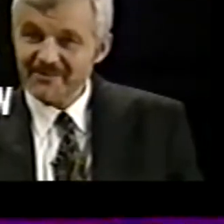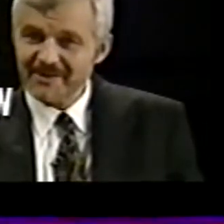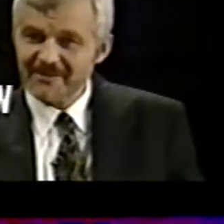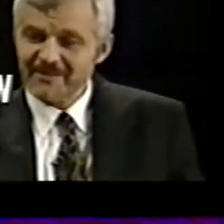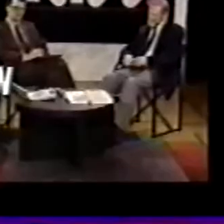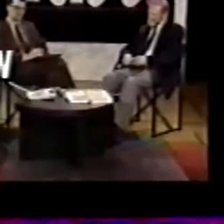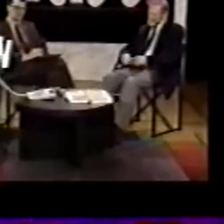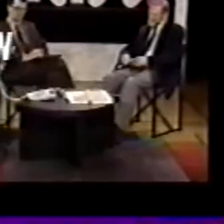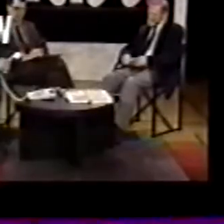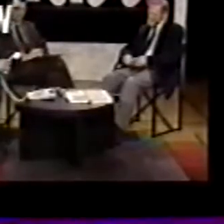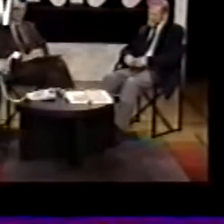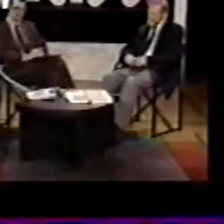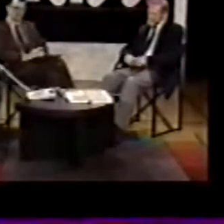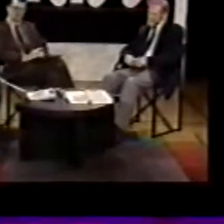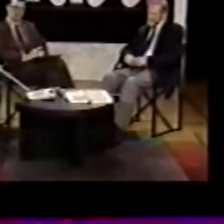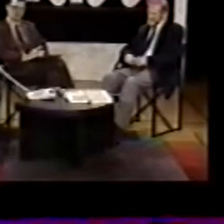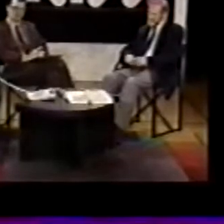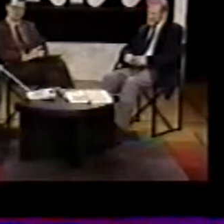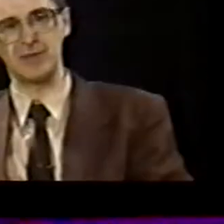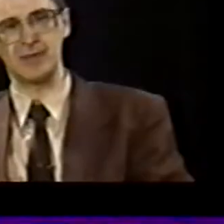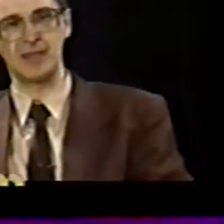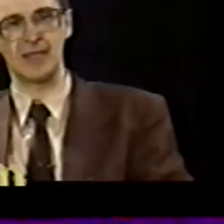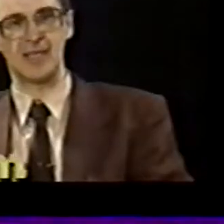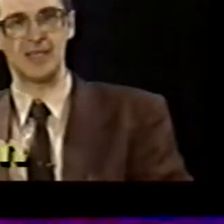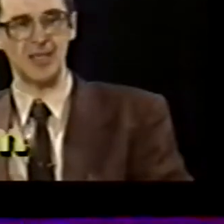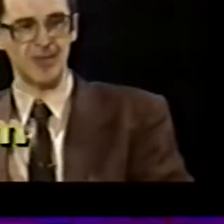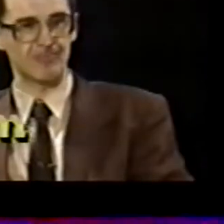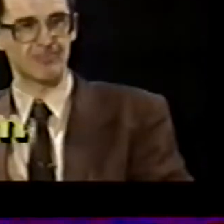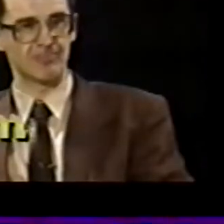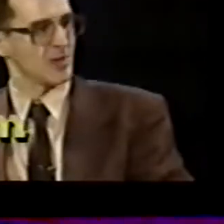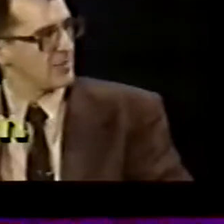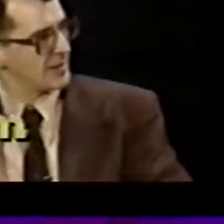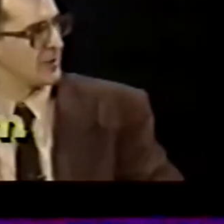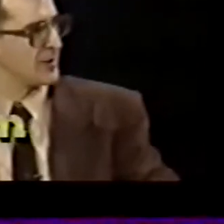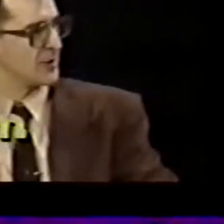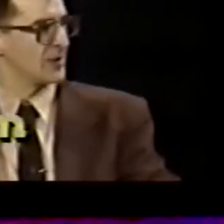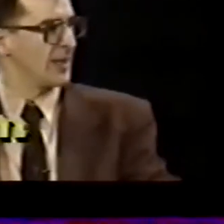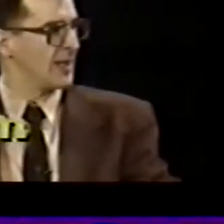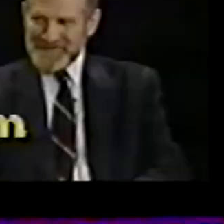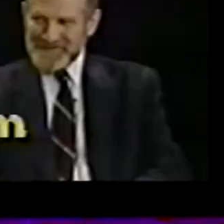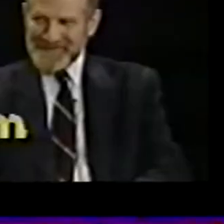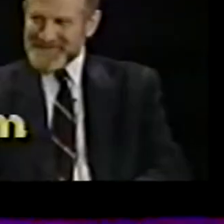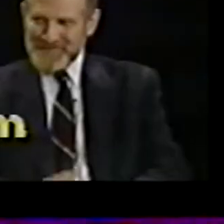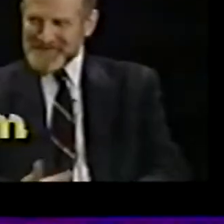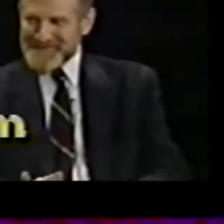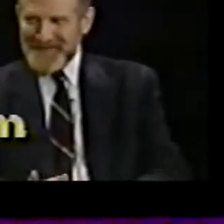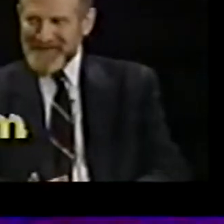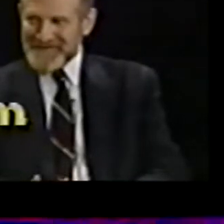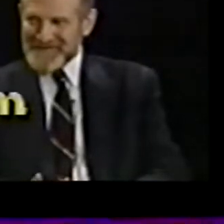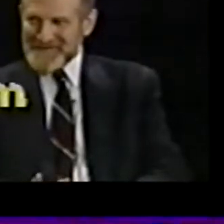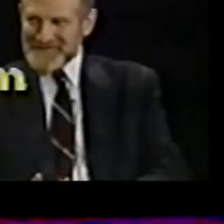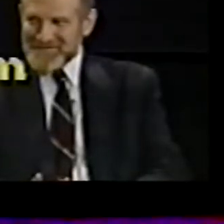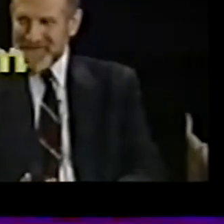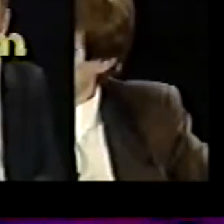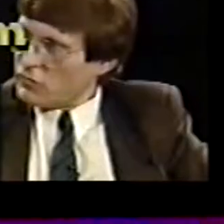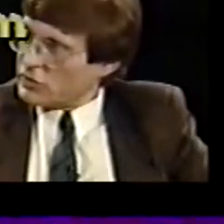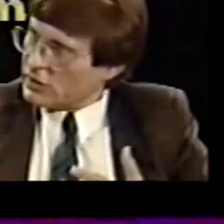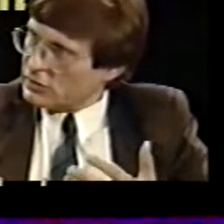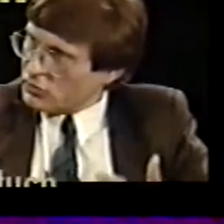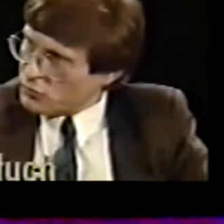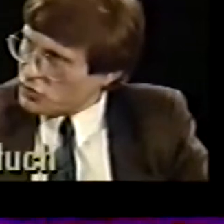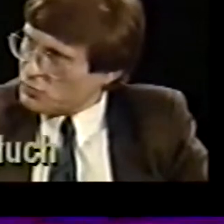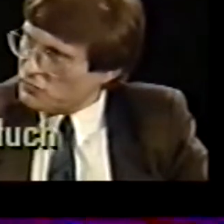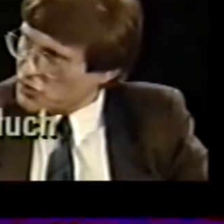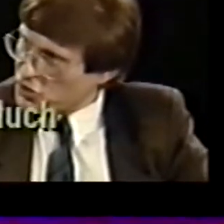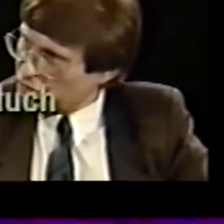z profesorem Henrykiem Skarżyńskim. O tym jak odzyskać słuch prowadzi Andrzej Tadeusz